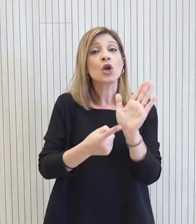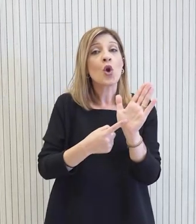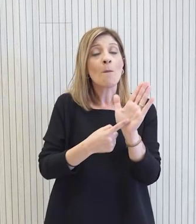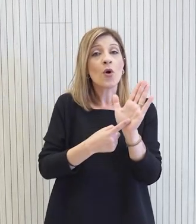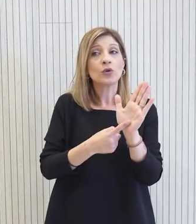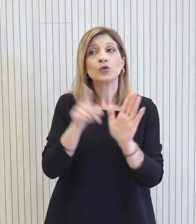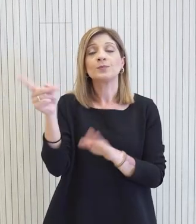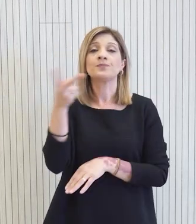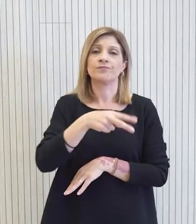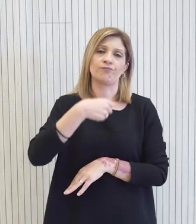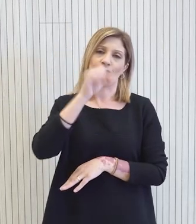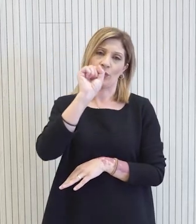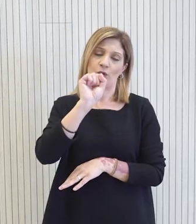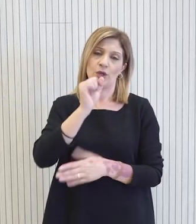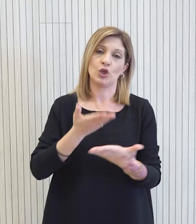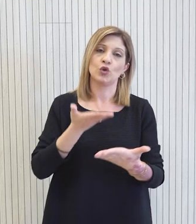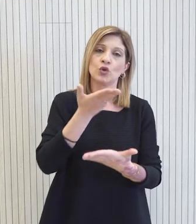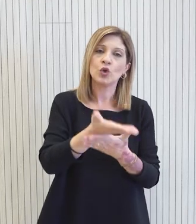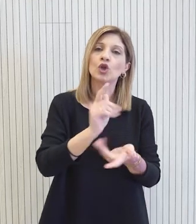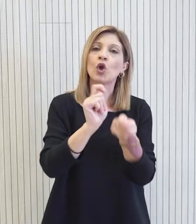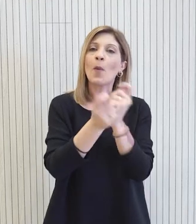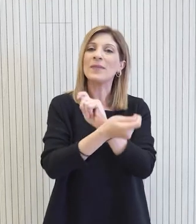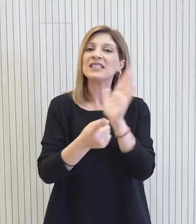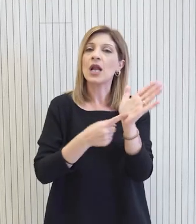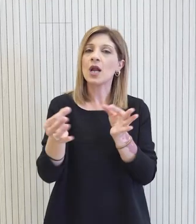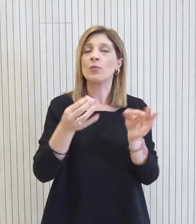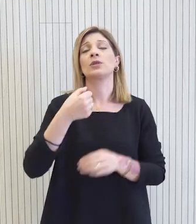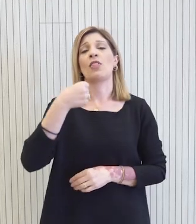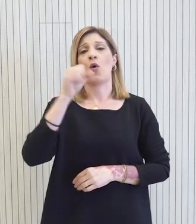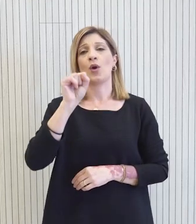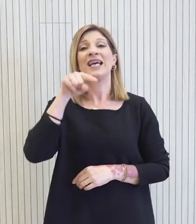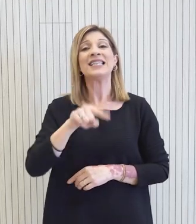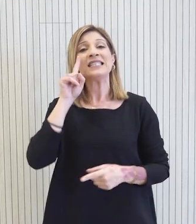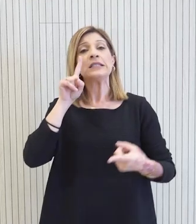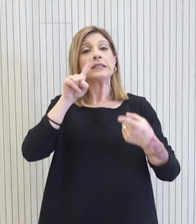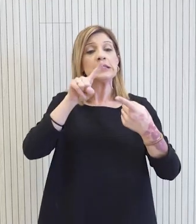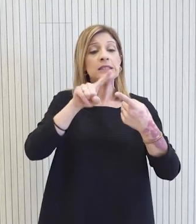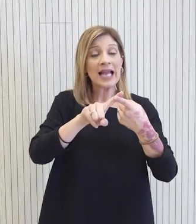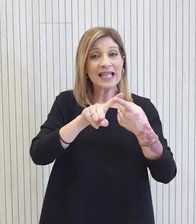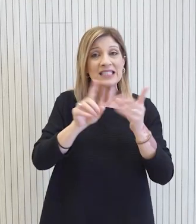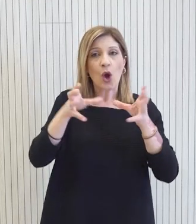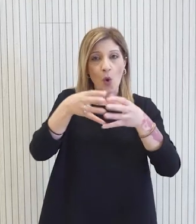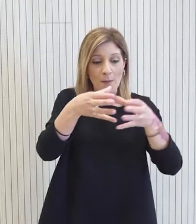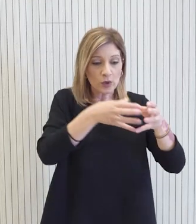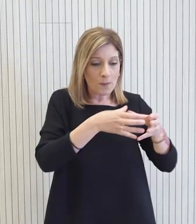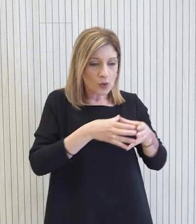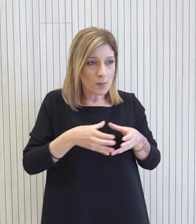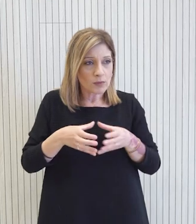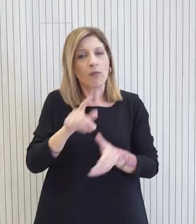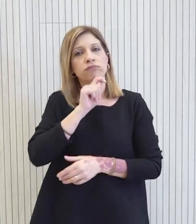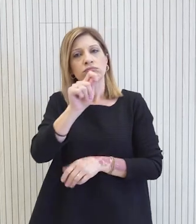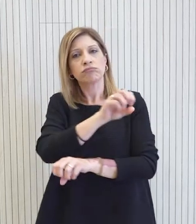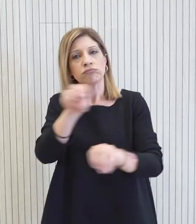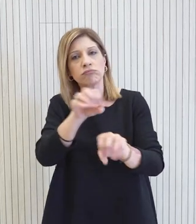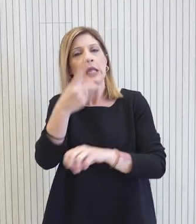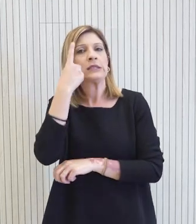δεν υπάρχει σκέψη για το τροποτικό νομοσχέδιο. Δεν έχει γίνει αυτή η σύσκεψη για να βγει αυτό το μήνυμα. Αυτό το μήνυμα βγει και από την σύσκεψη. Εκτός πραγμάτων βγαίνει αυτό το μήνυμα